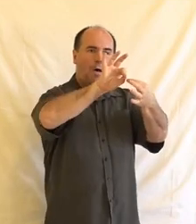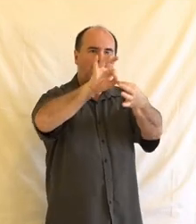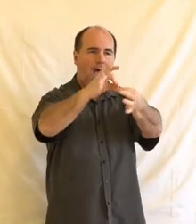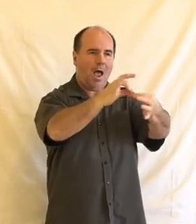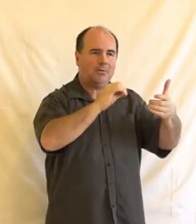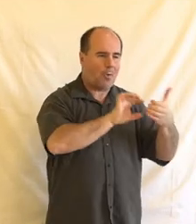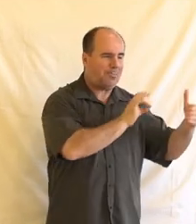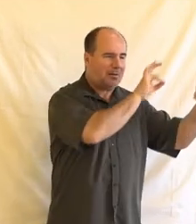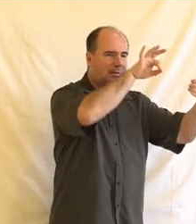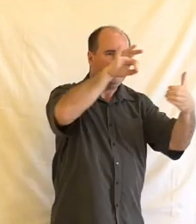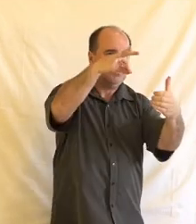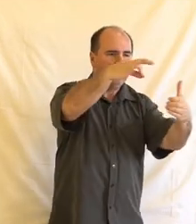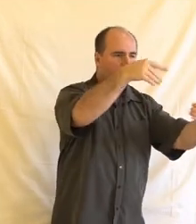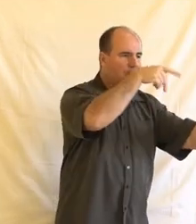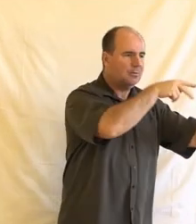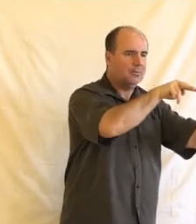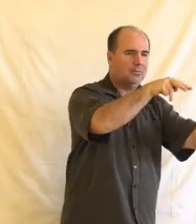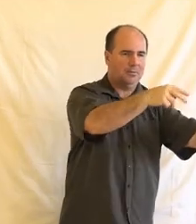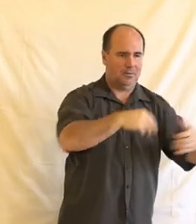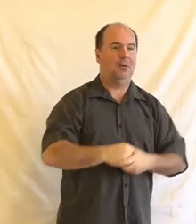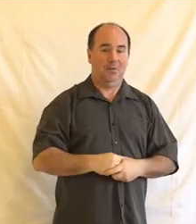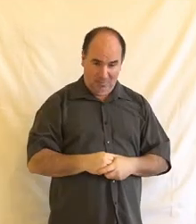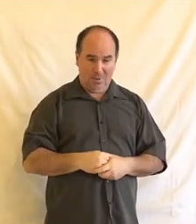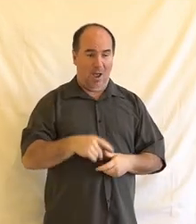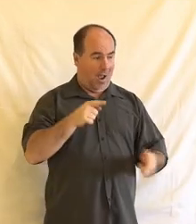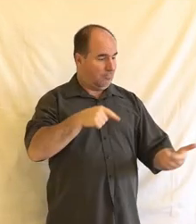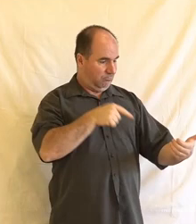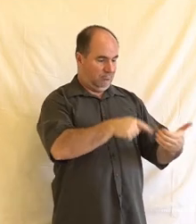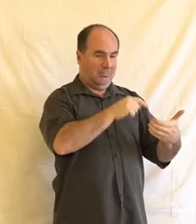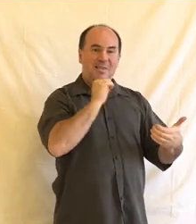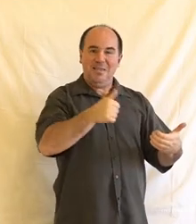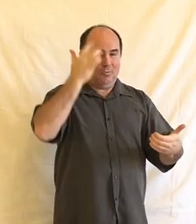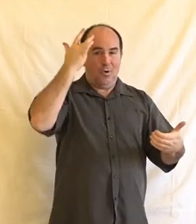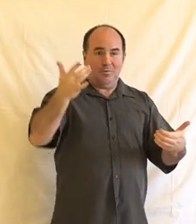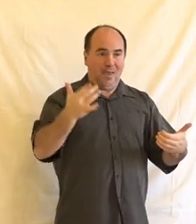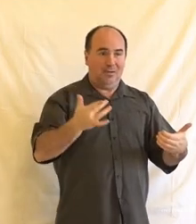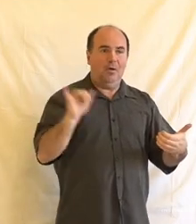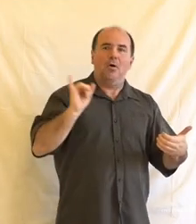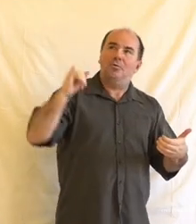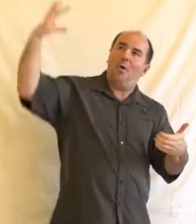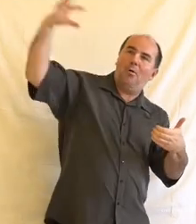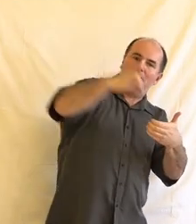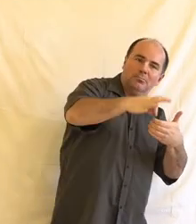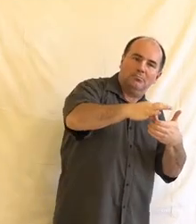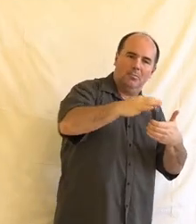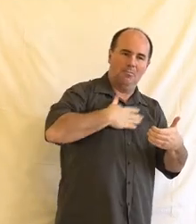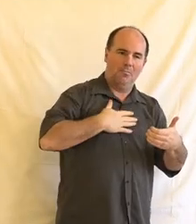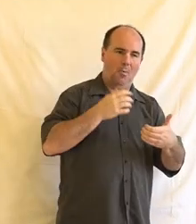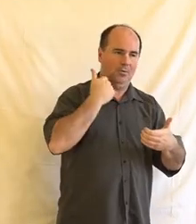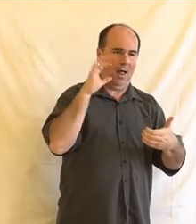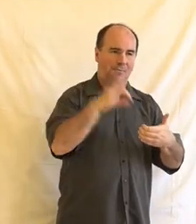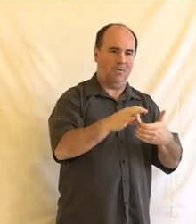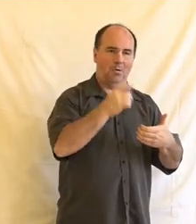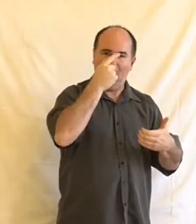vlastně nevěděli, jaká data zpracovává o nich mobilní telefon a řešilo se, že to trasování a předávání informací a to takzvané